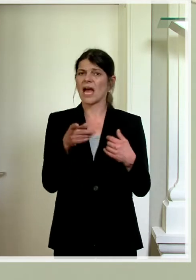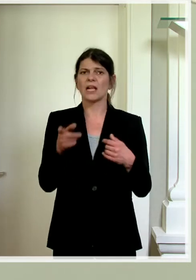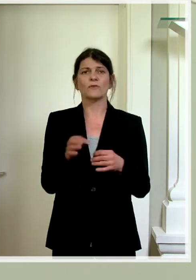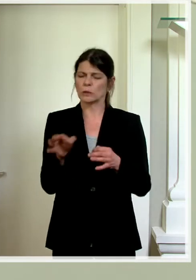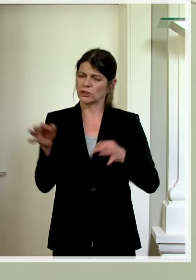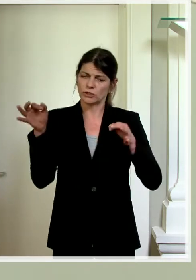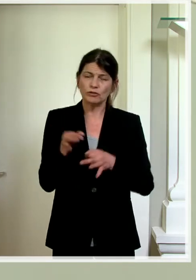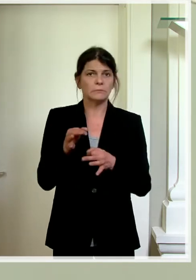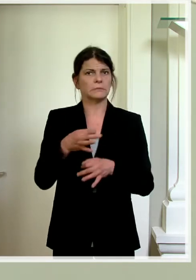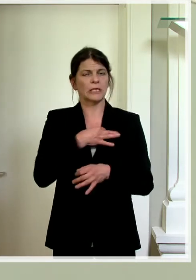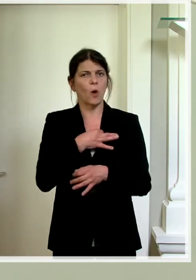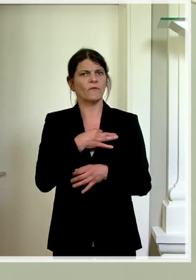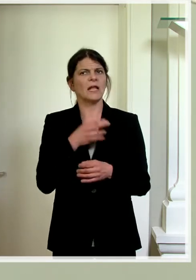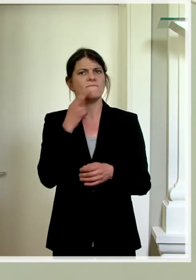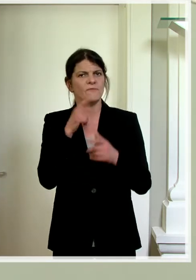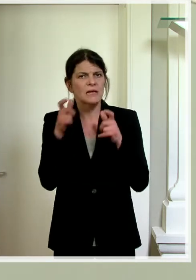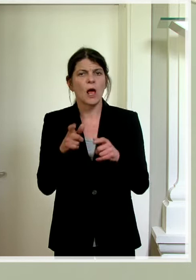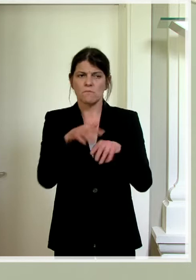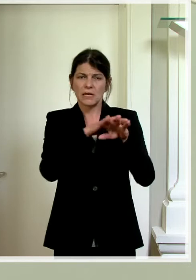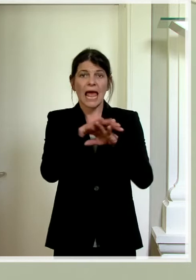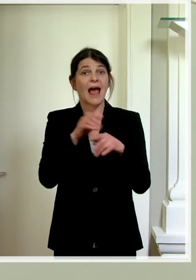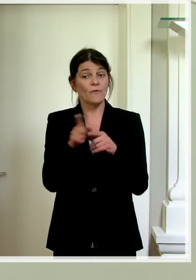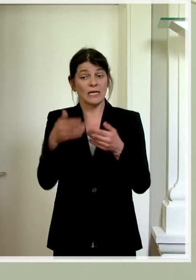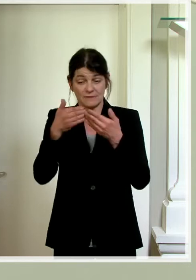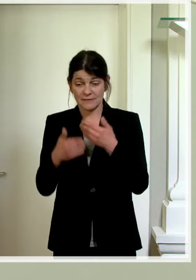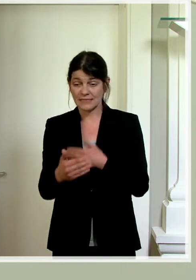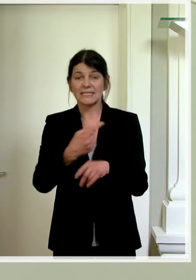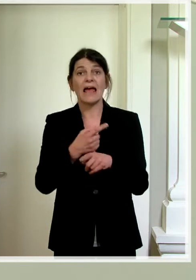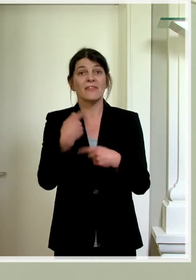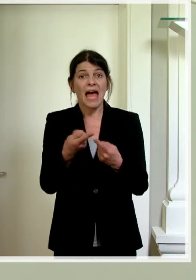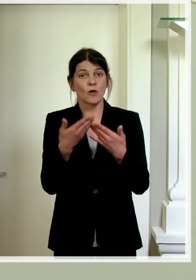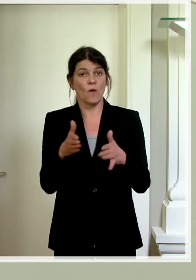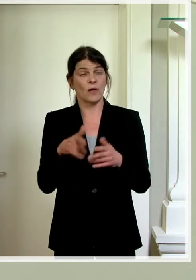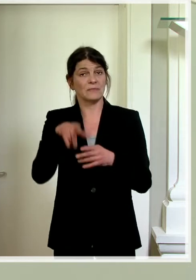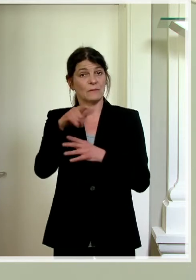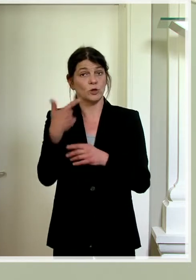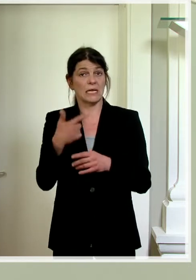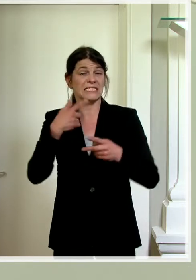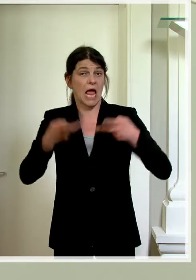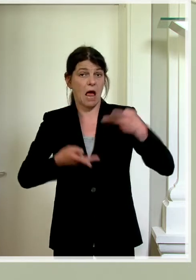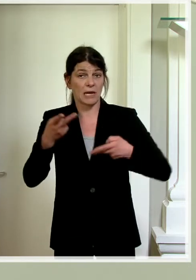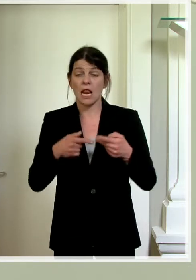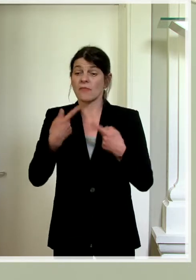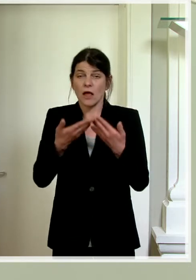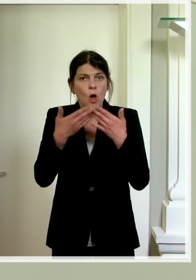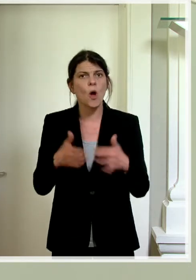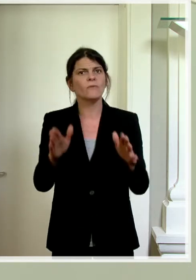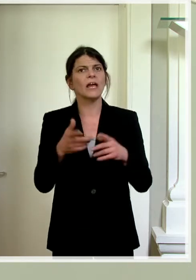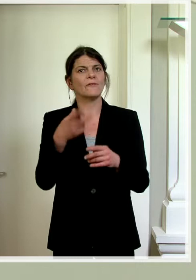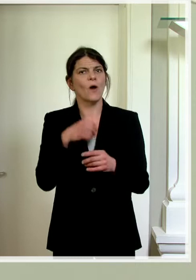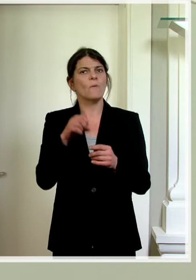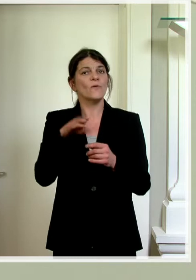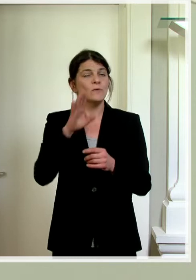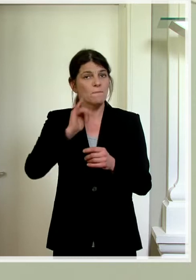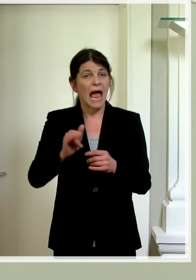getroffenen Unternehmen und Branchen auch für diese Phase nach der Öffnung am 27. April, nach der Öffnung des 15.